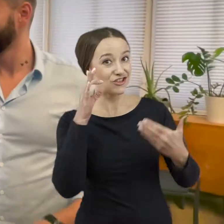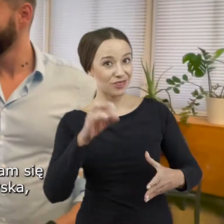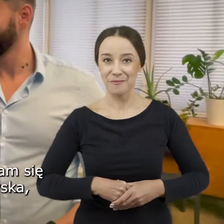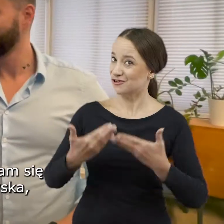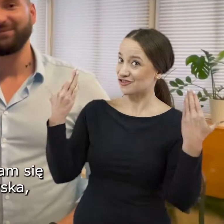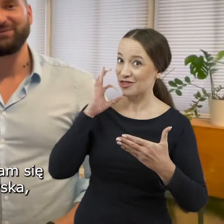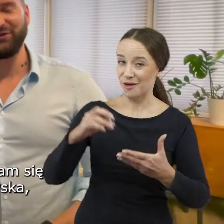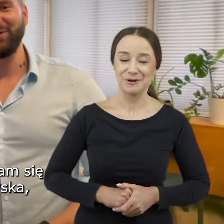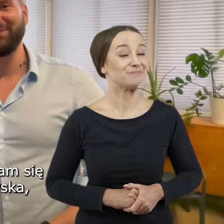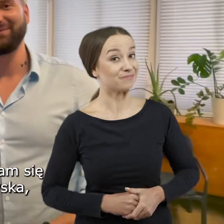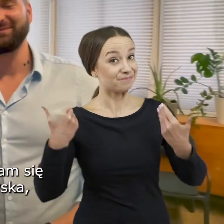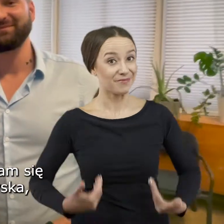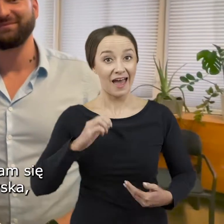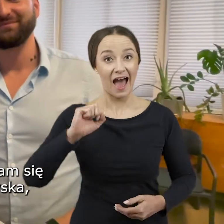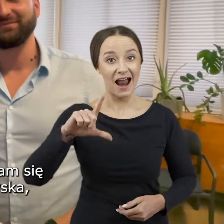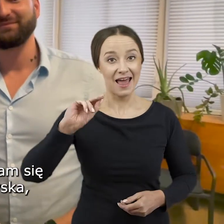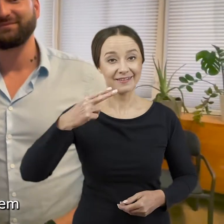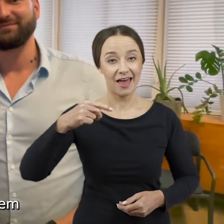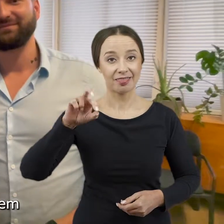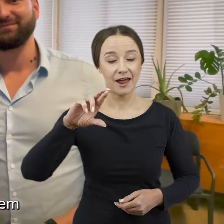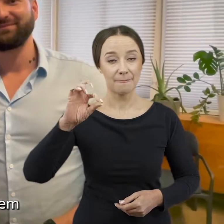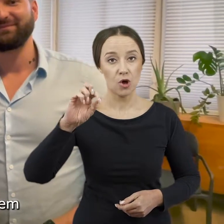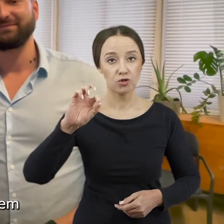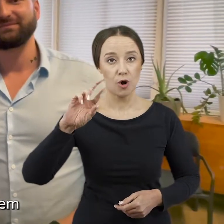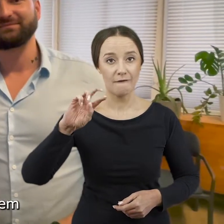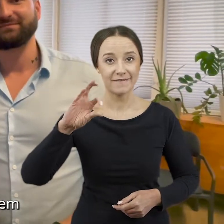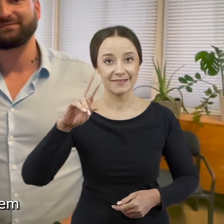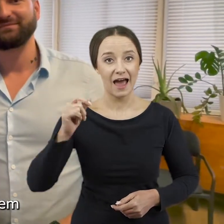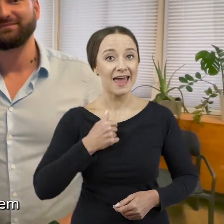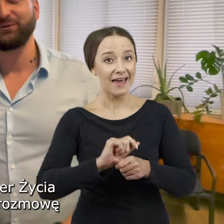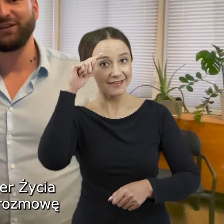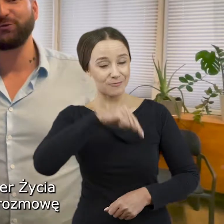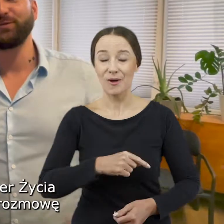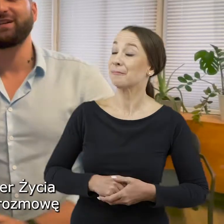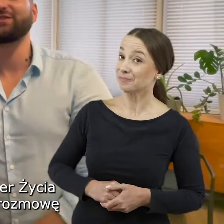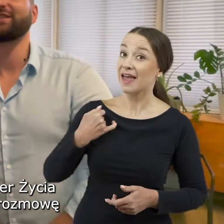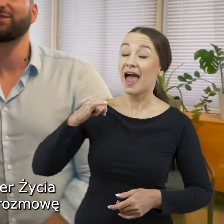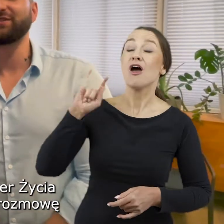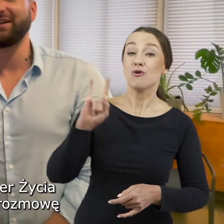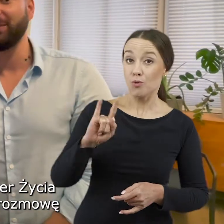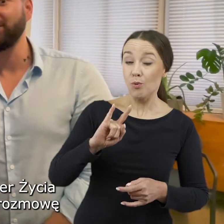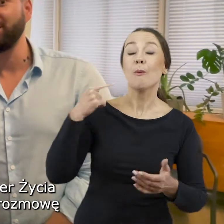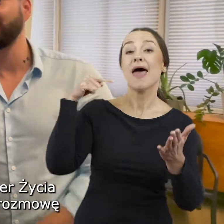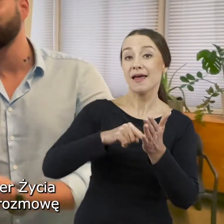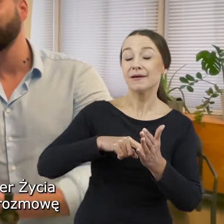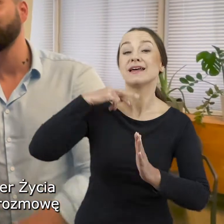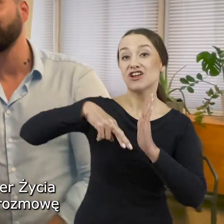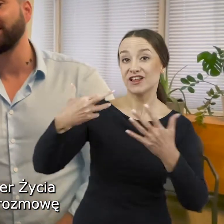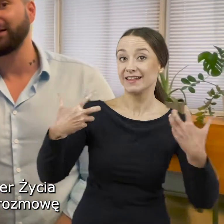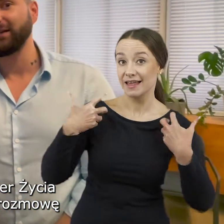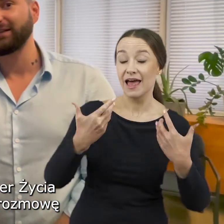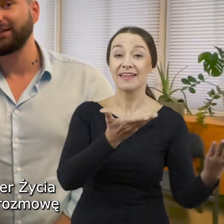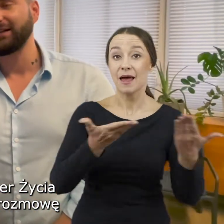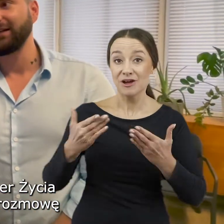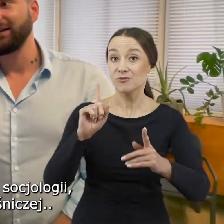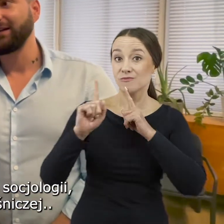Dzień dobry. Znam się Aleksandra Piotrowska. Jestem psychologiem. Tutaj YouTuber Wielkowskiego Życia i zapraszamy na naszą rozmowę